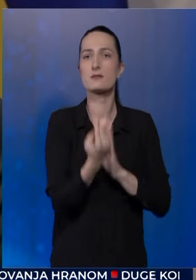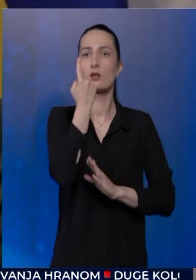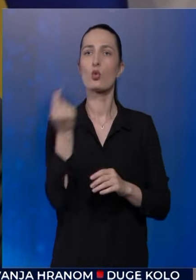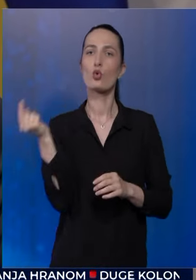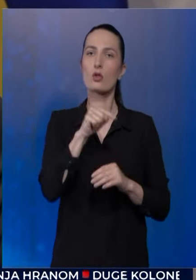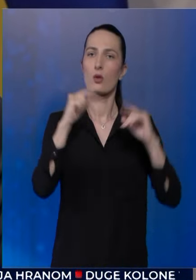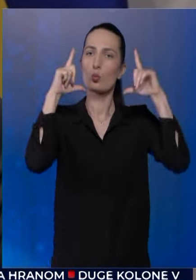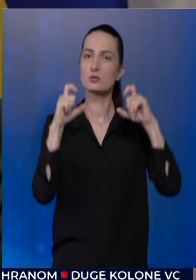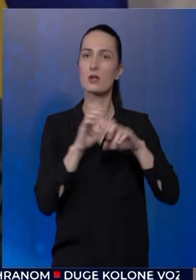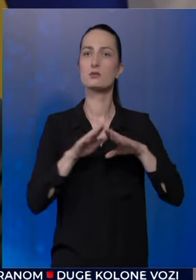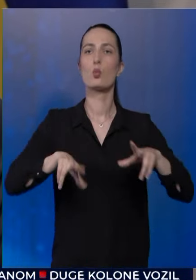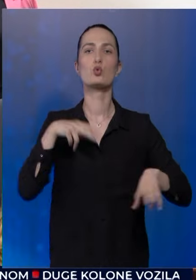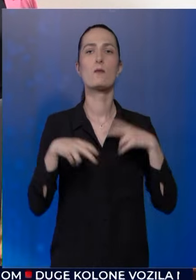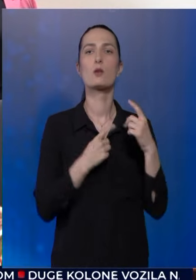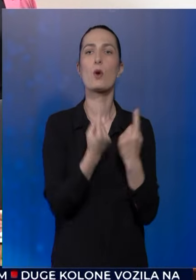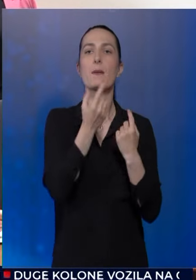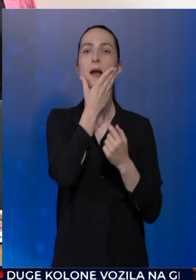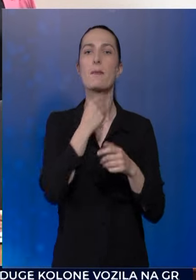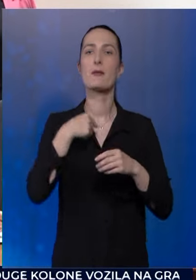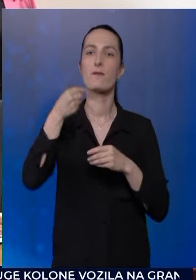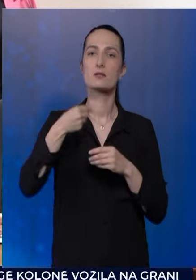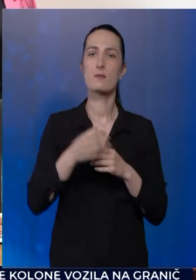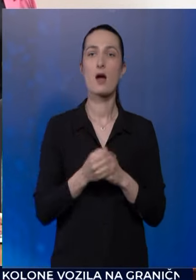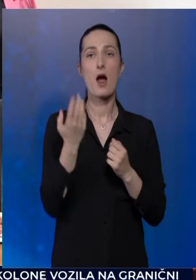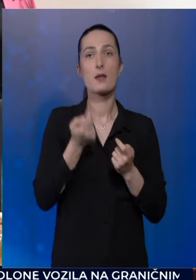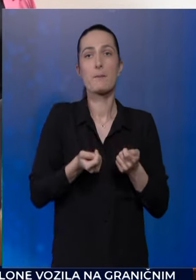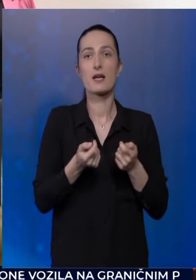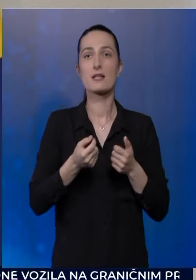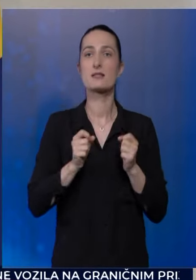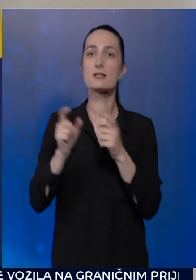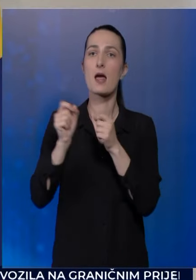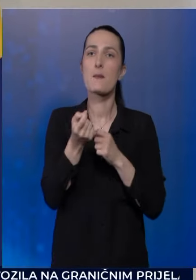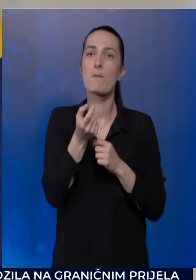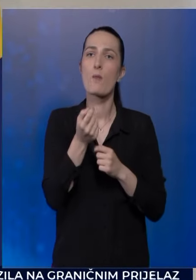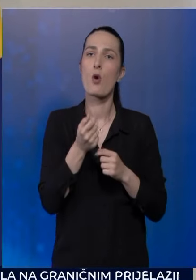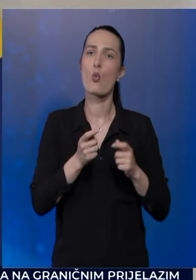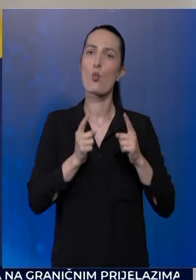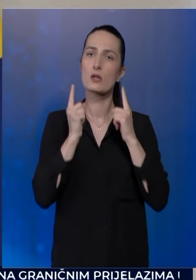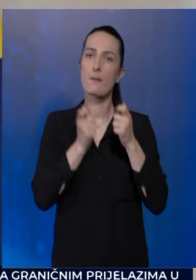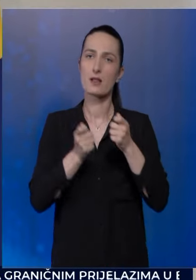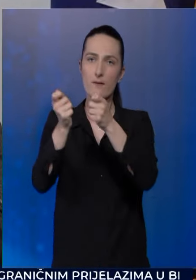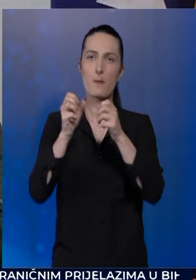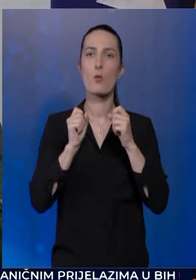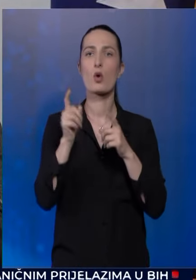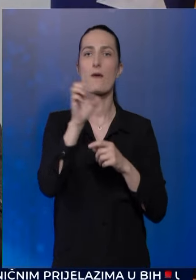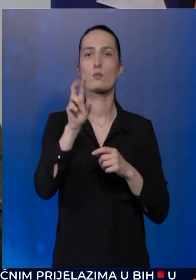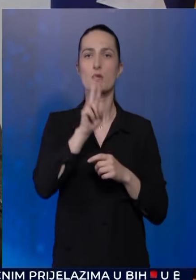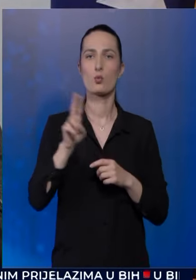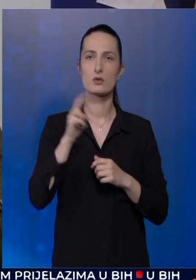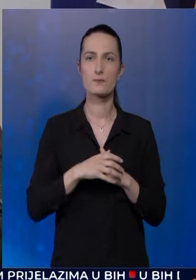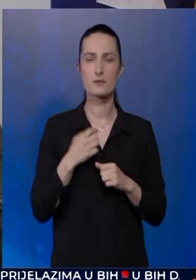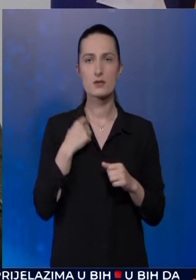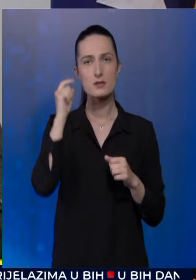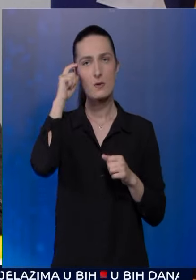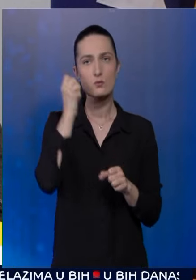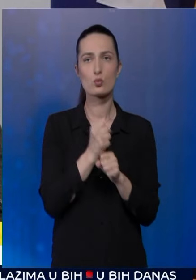uživate u nekim lijepim vijestima. Ali i prilika za slanje pomalo ultimativne poruke Evropskoj uniji. Smatram da smo urali